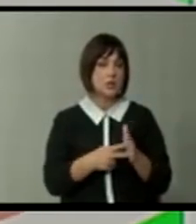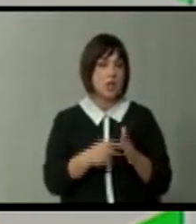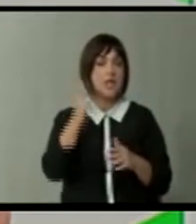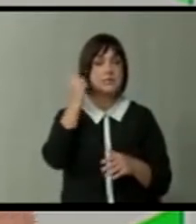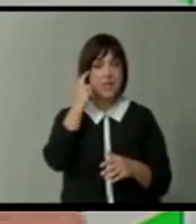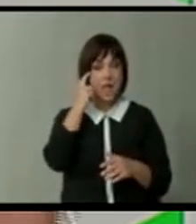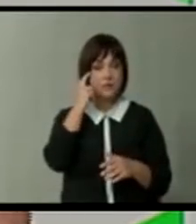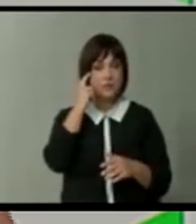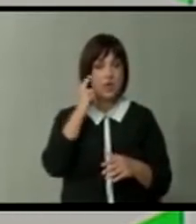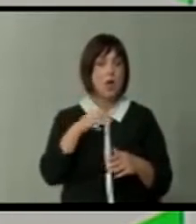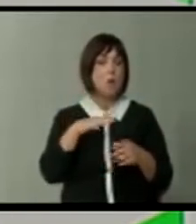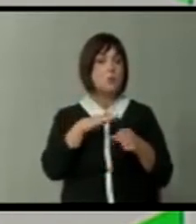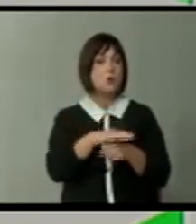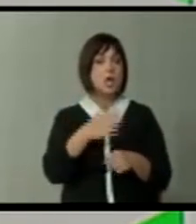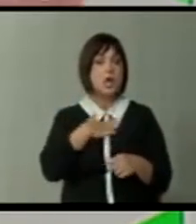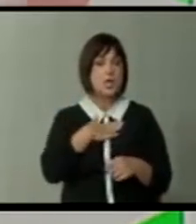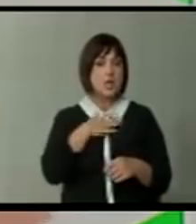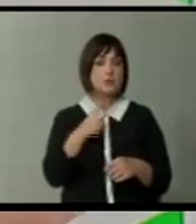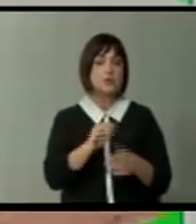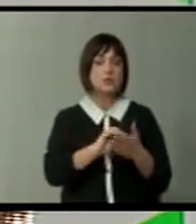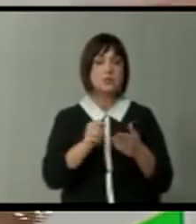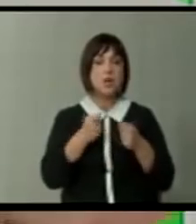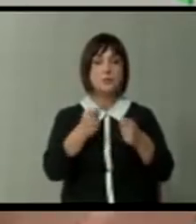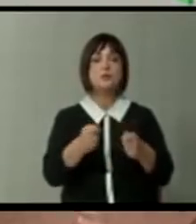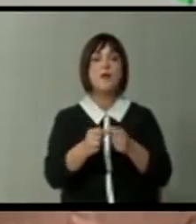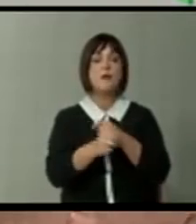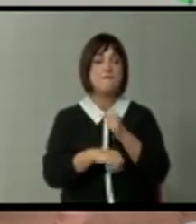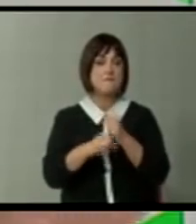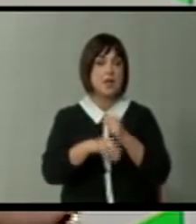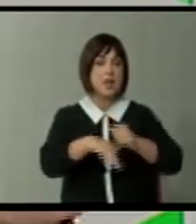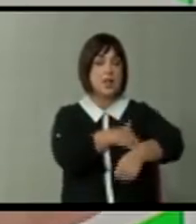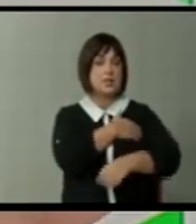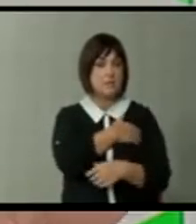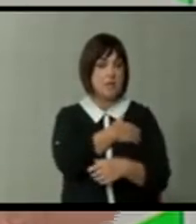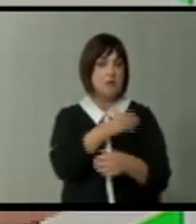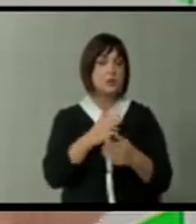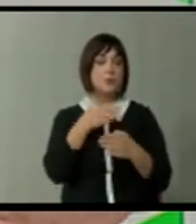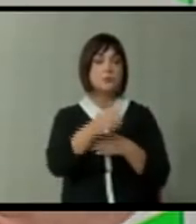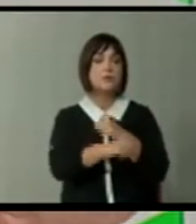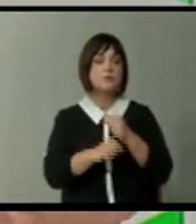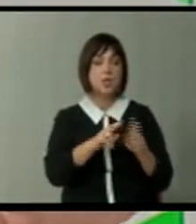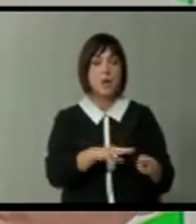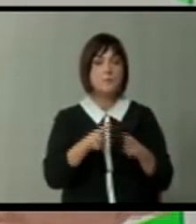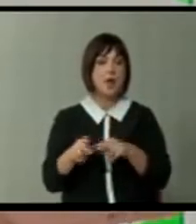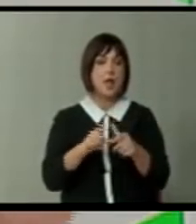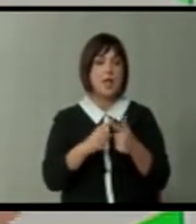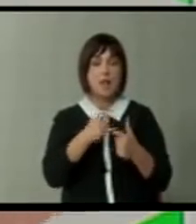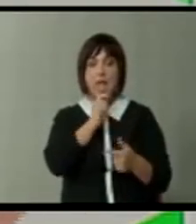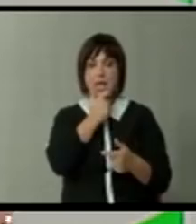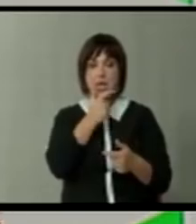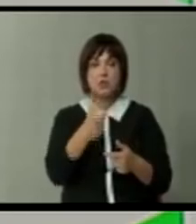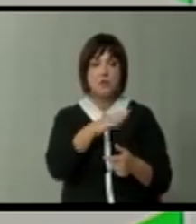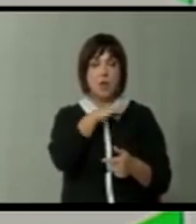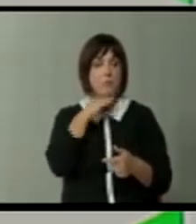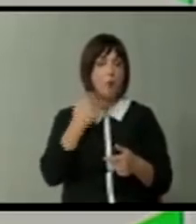и знајање. Напротив, кај нас ќе се запишат во класични гимнази и потој ќе студират право или економија. Такви